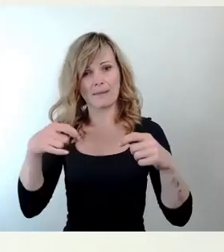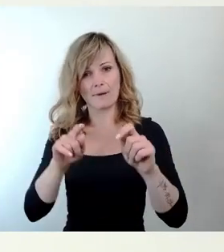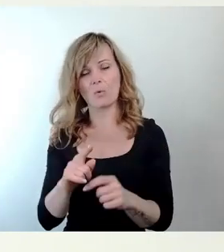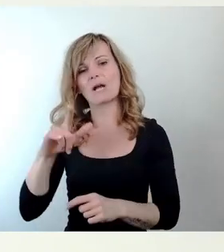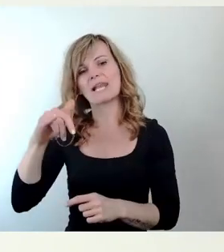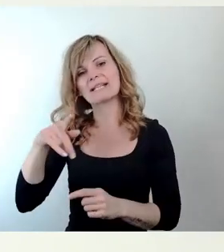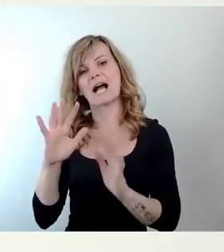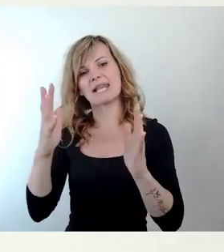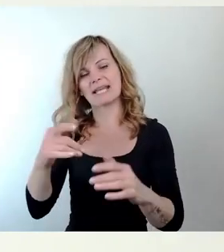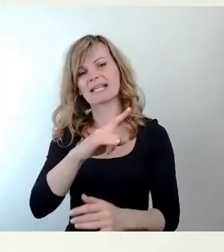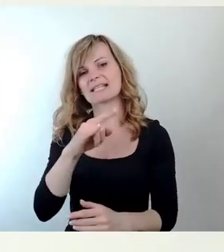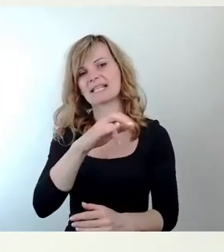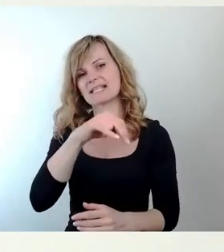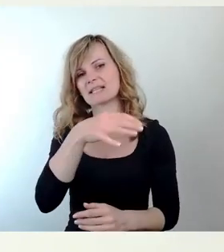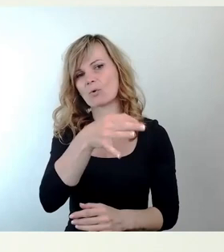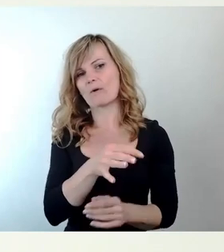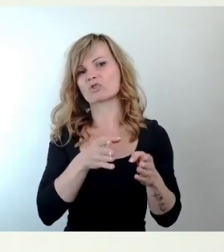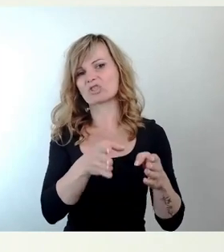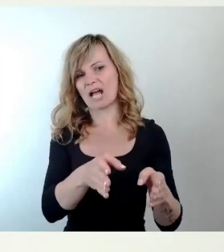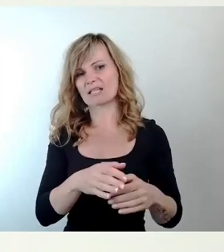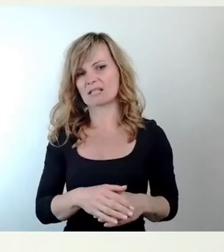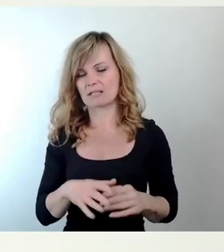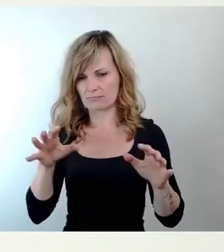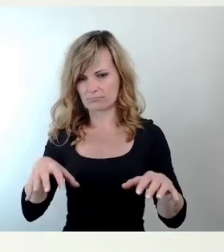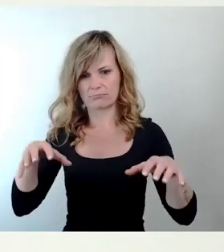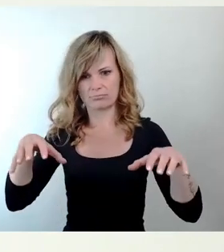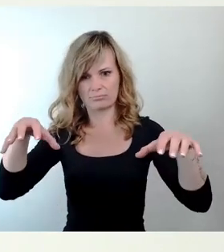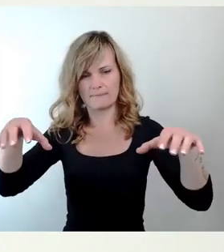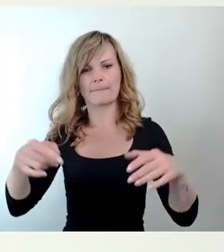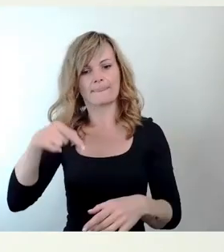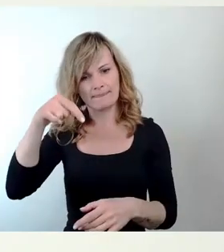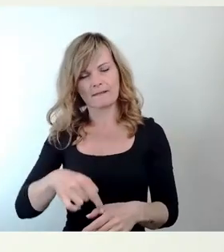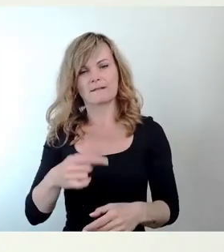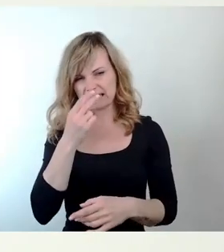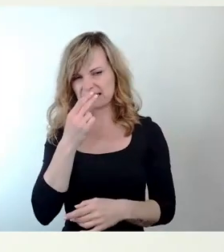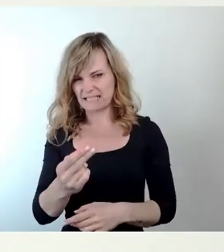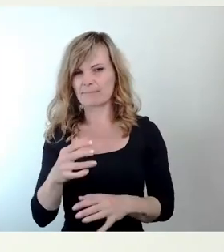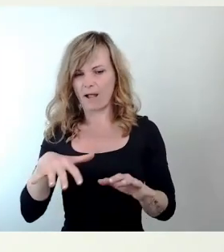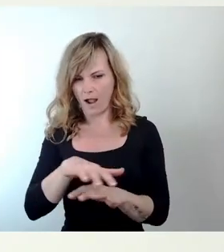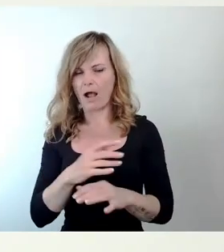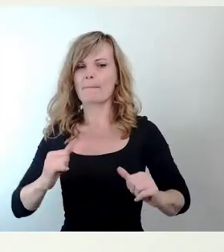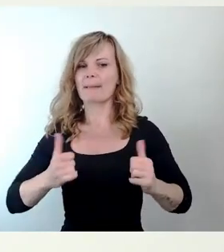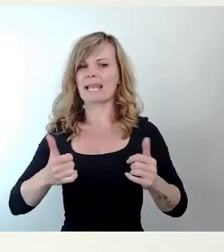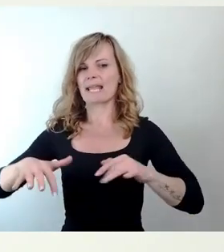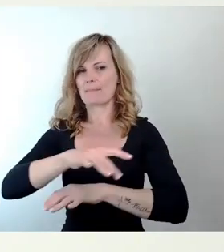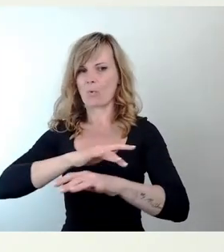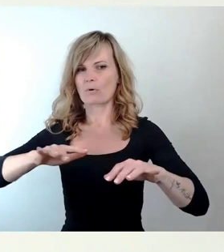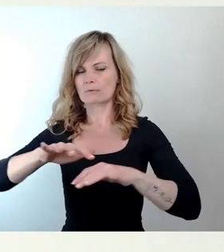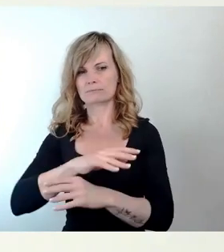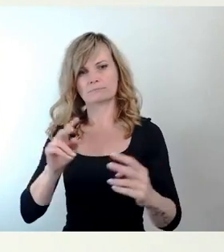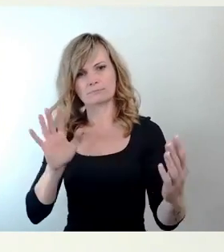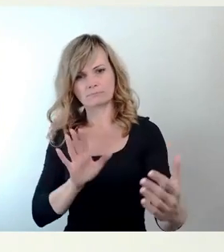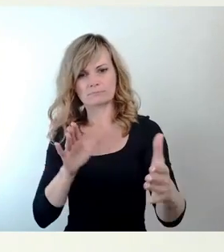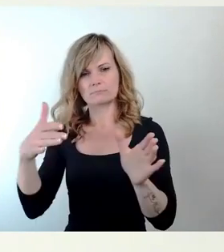und wird eine sichtbare Belebung des Quartiers vis-à-vis zum Deutschen